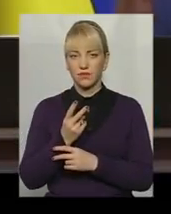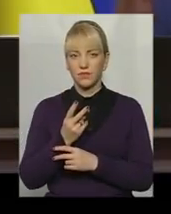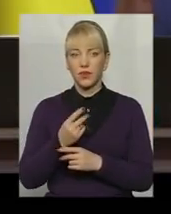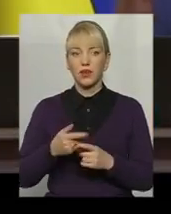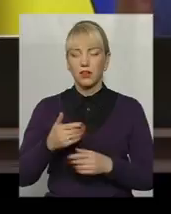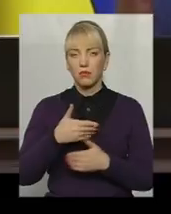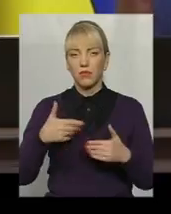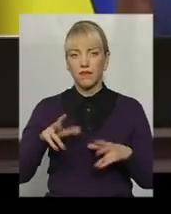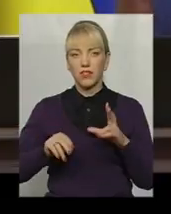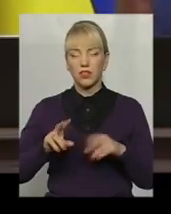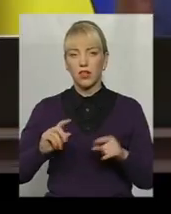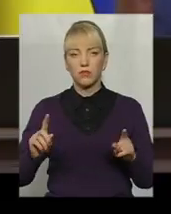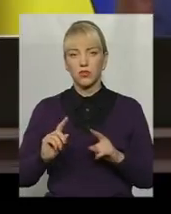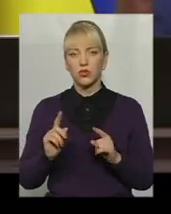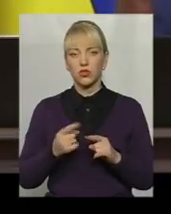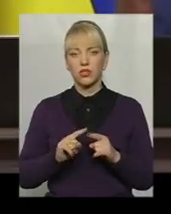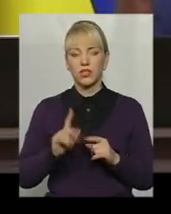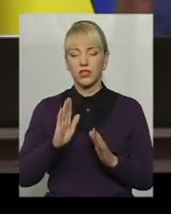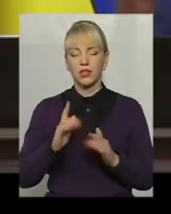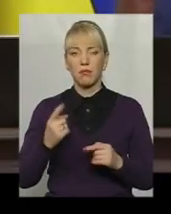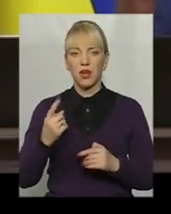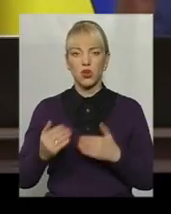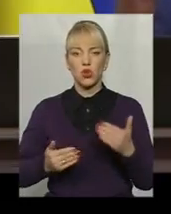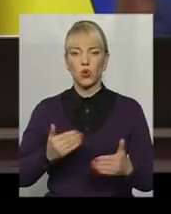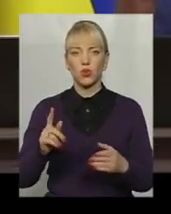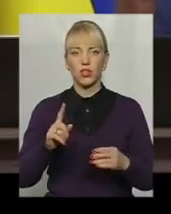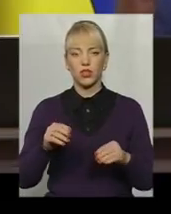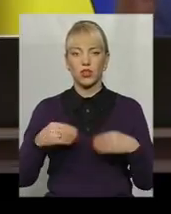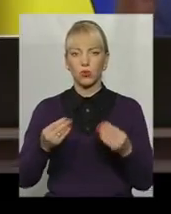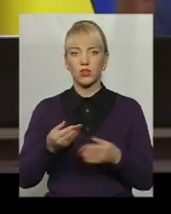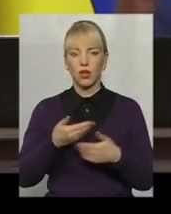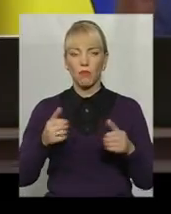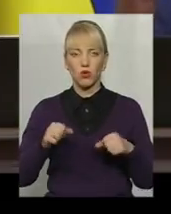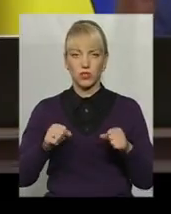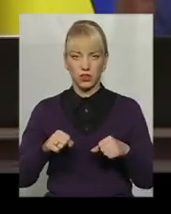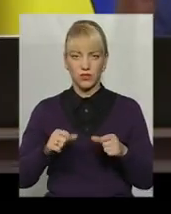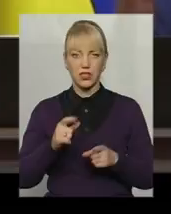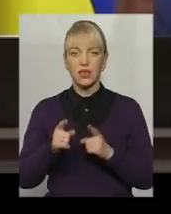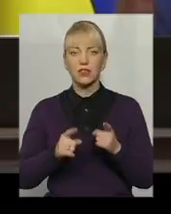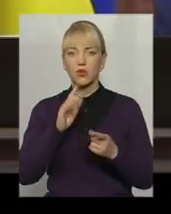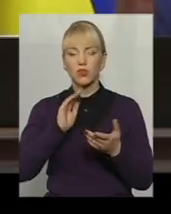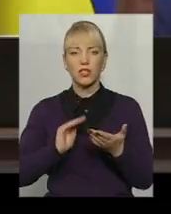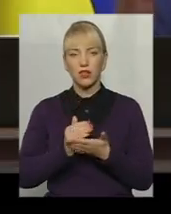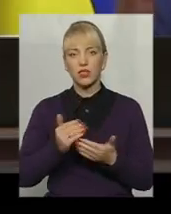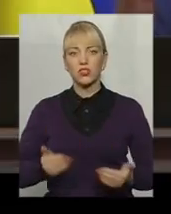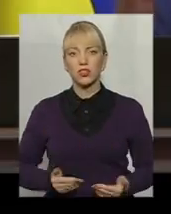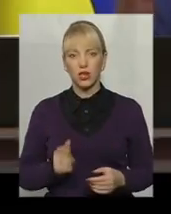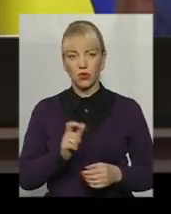Ми вважаємо, що це тільки перші кроки, які дадуть можливість нам змінювати, як і життя людей.